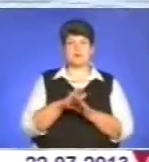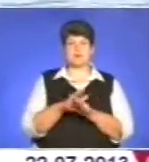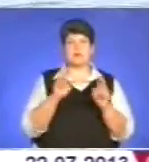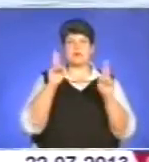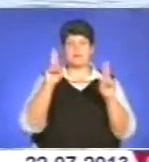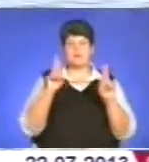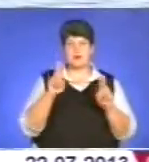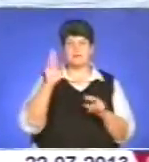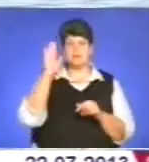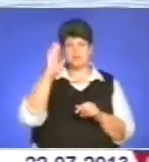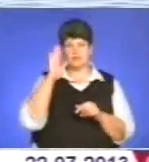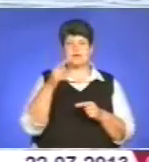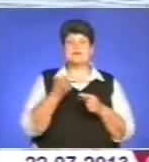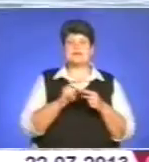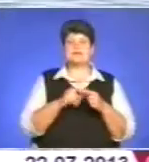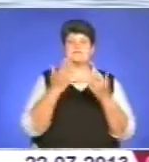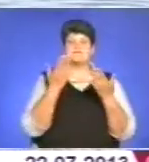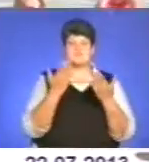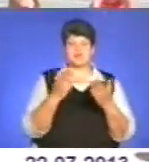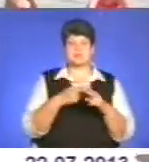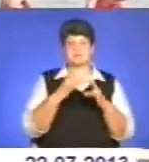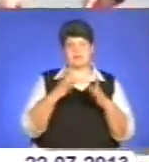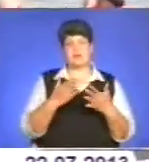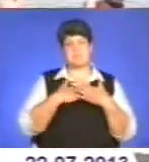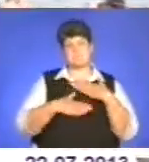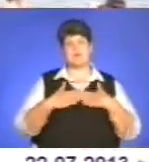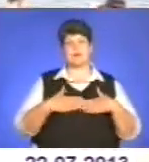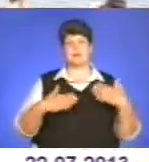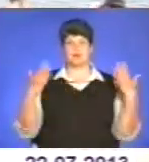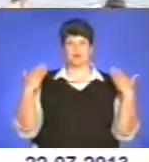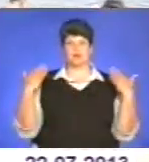об'єктах – запорука вашої безпеки та приємного відпочинку.